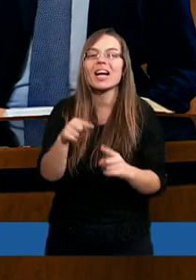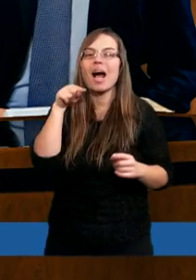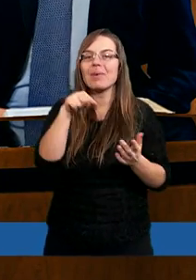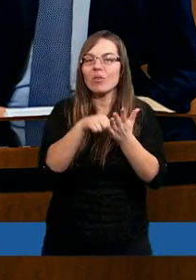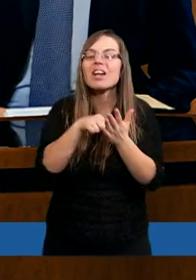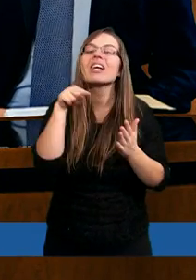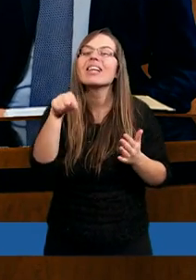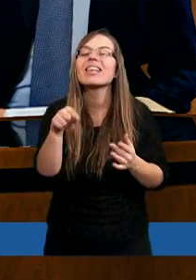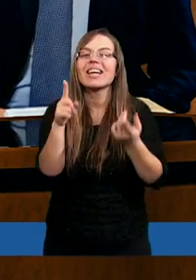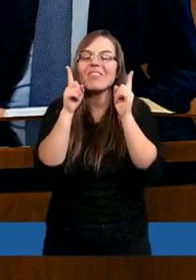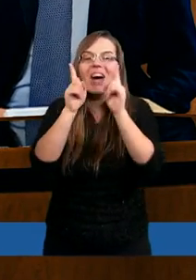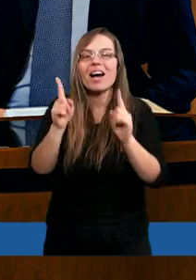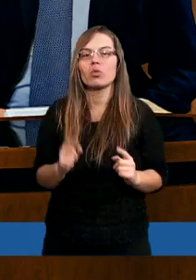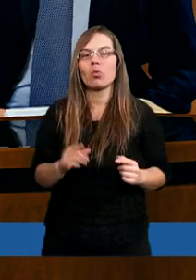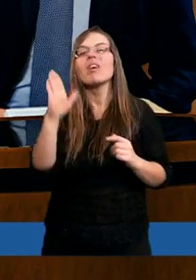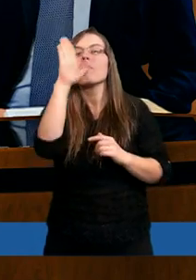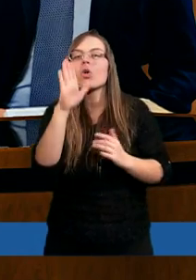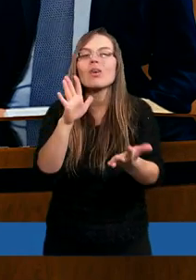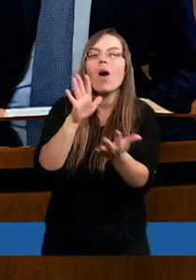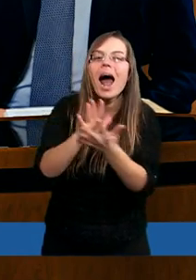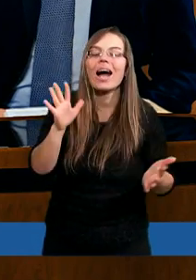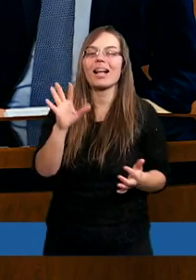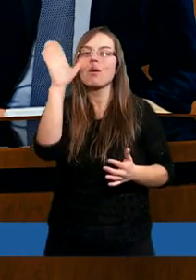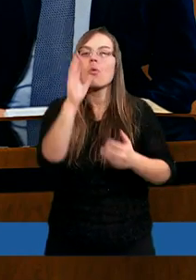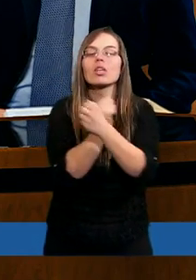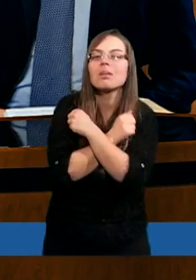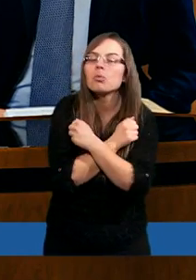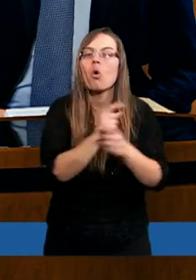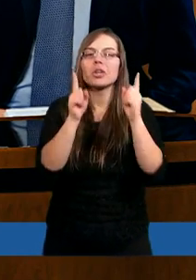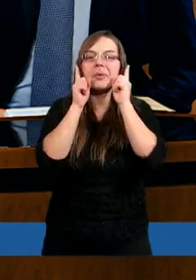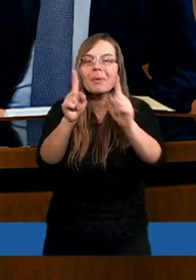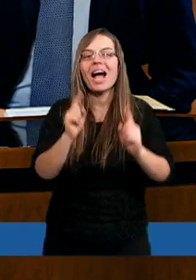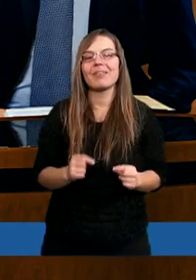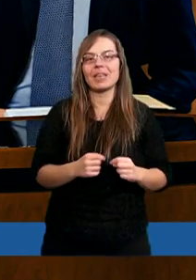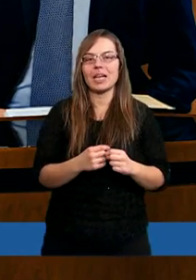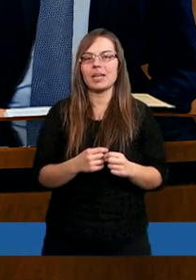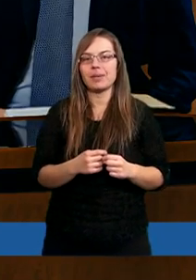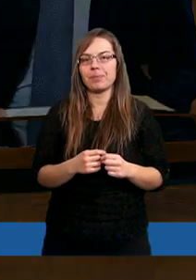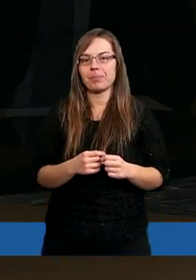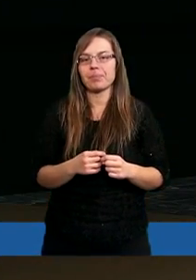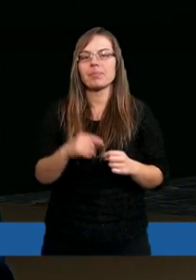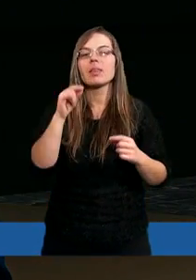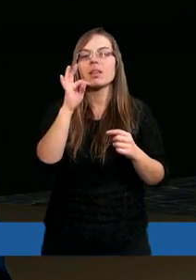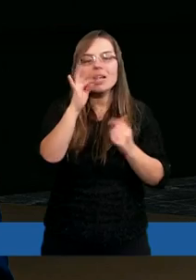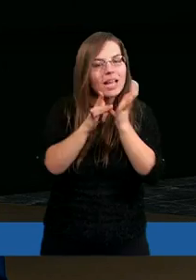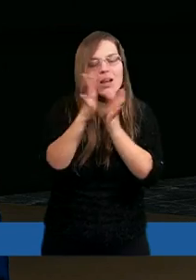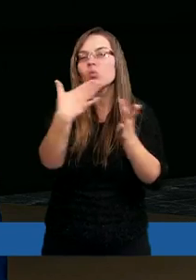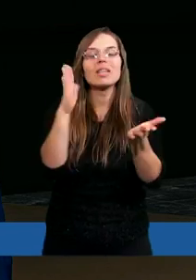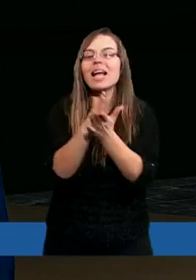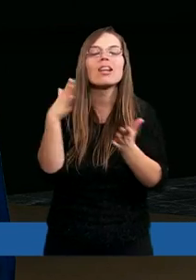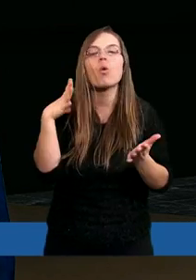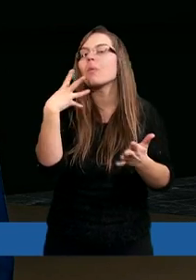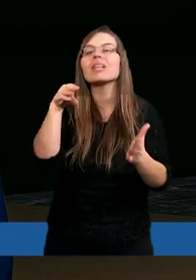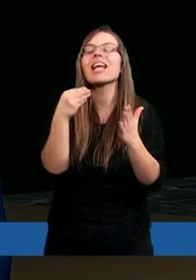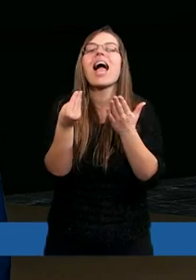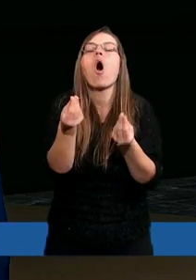dostrzegać Bożego charakteru, Bożej miłości, Bożej prawdy. Że Jezus nie tylko